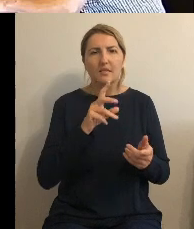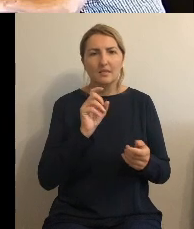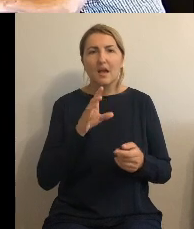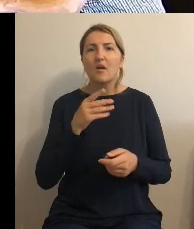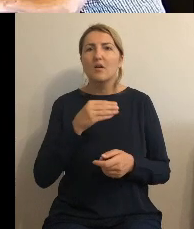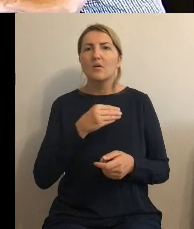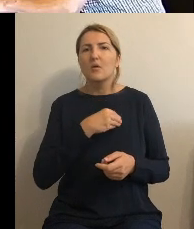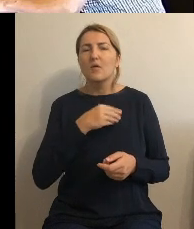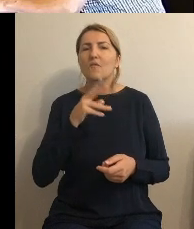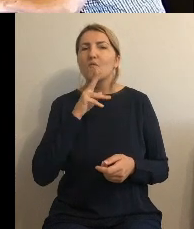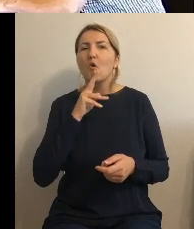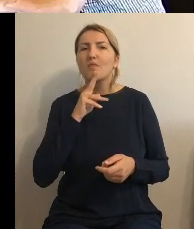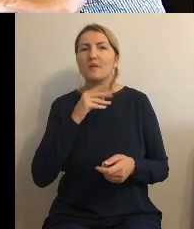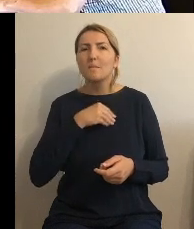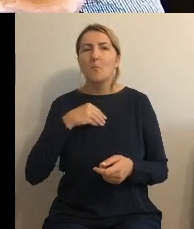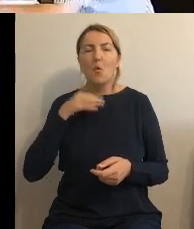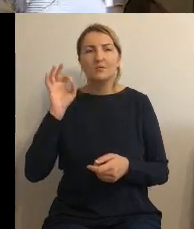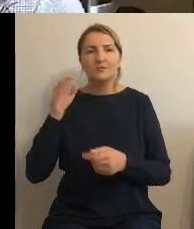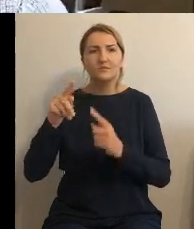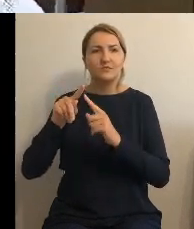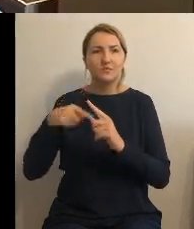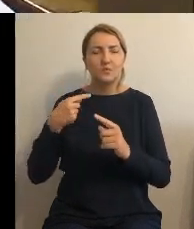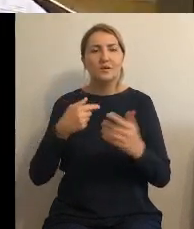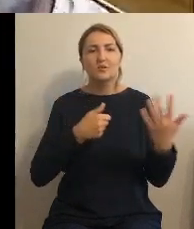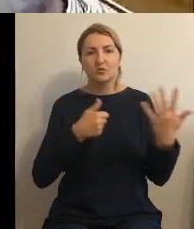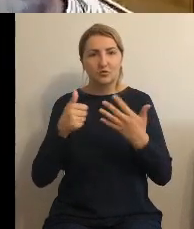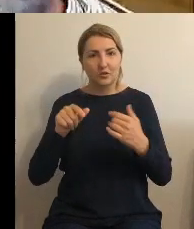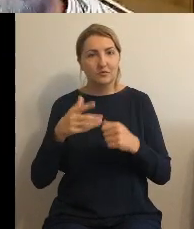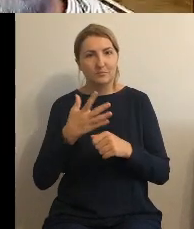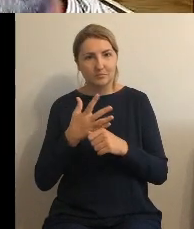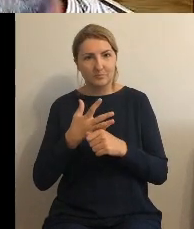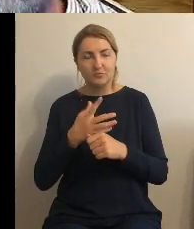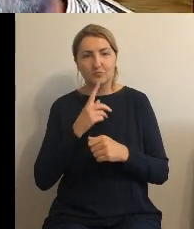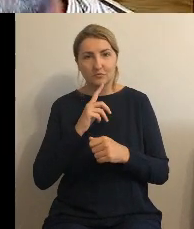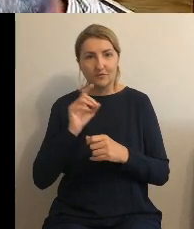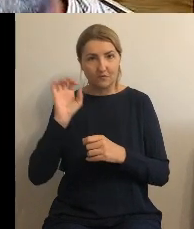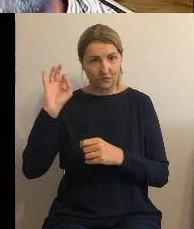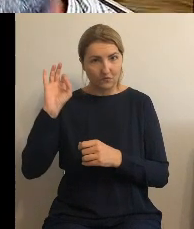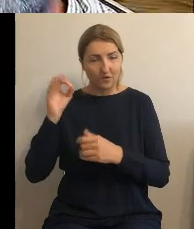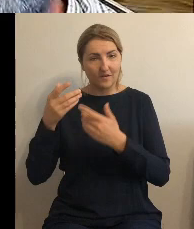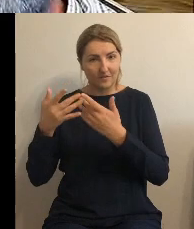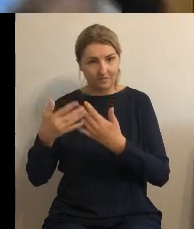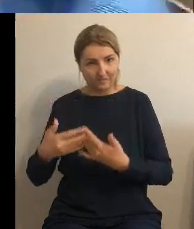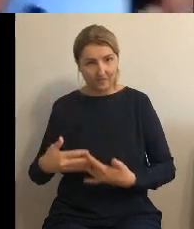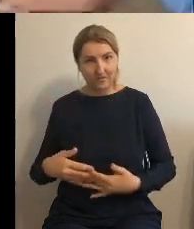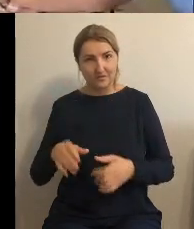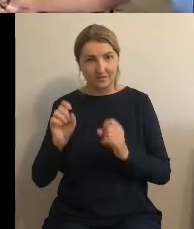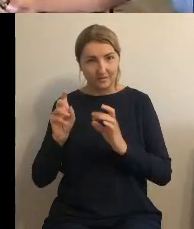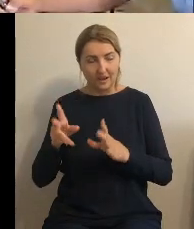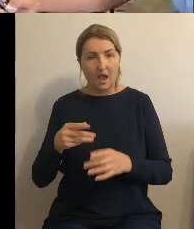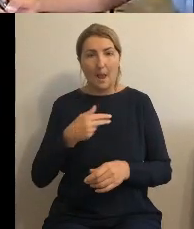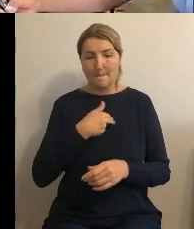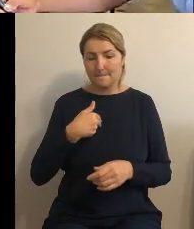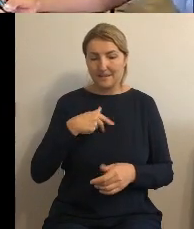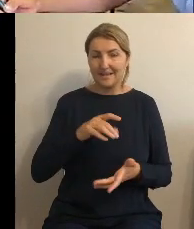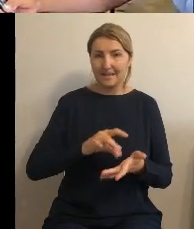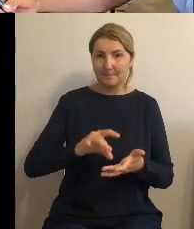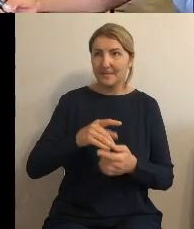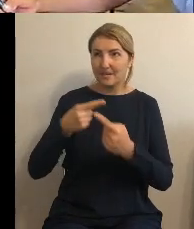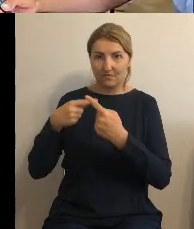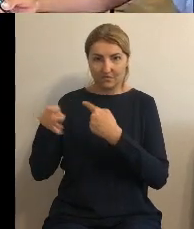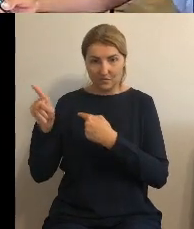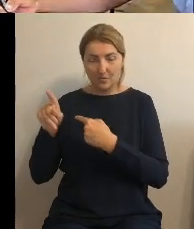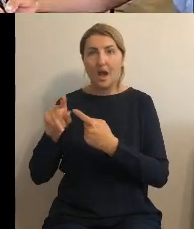złotych i groszy ich wyliczy tak co gmina wyliczenia wysłała i wodę polskie tak